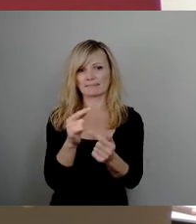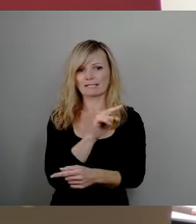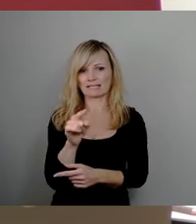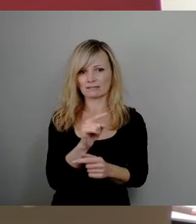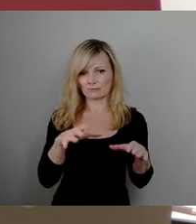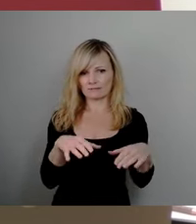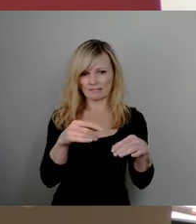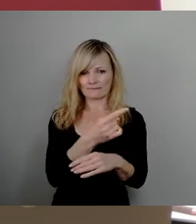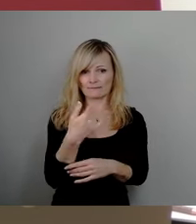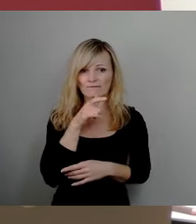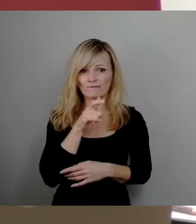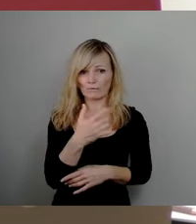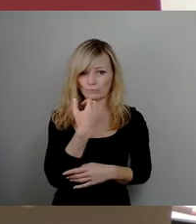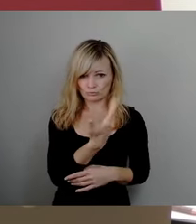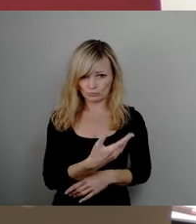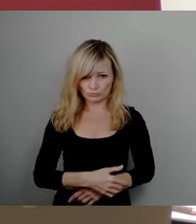da das Wort gewünscht?